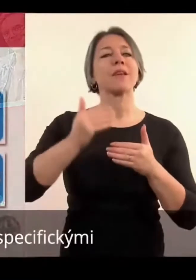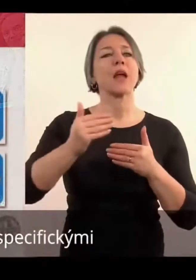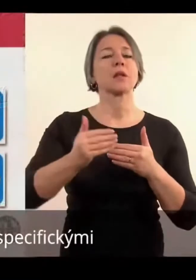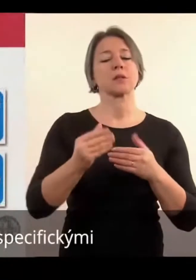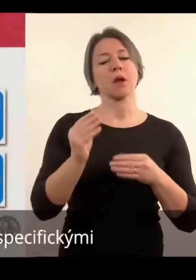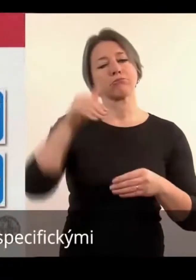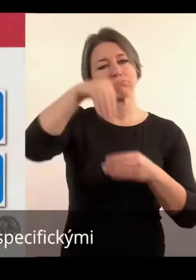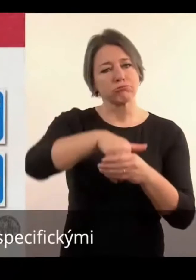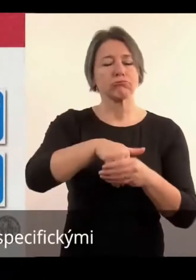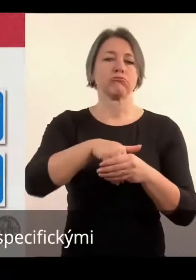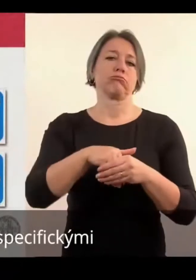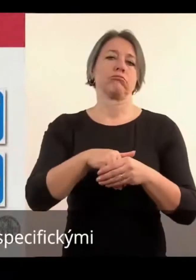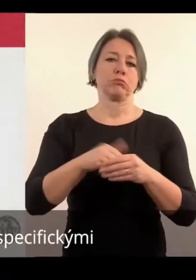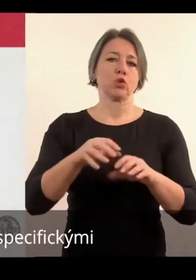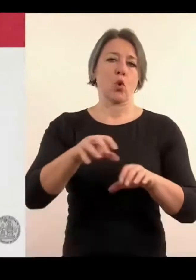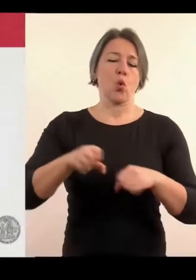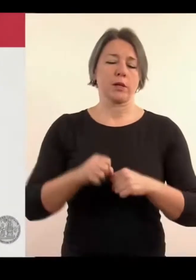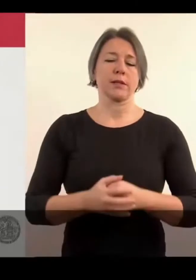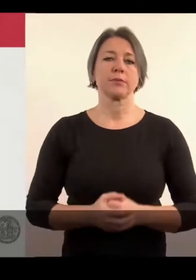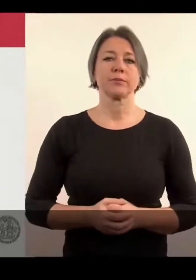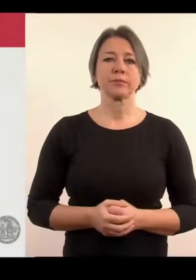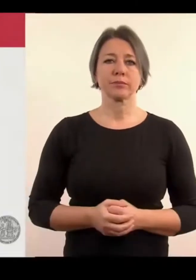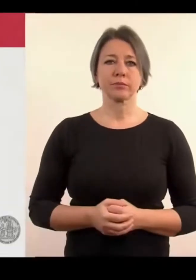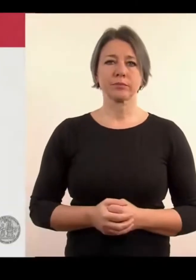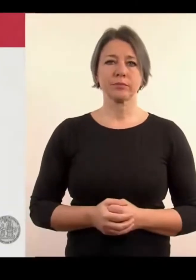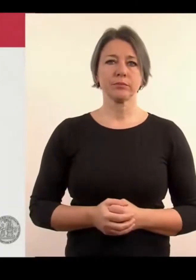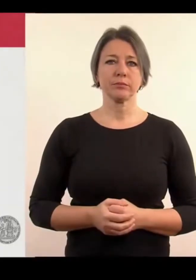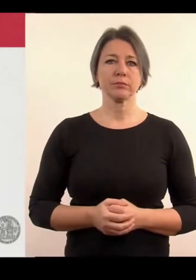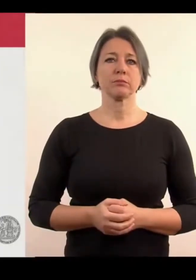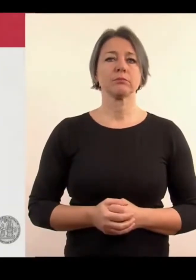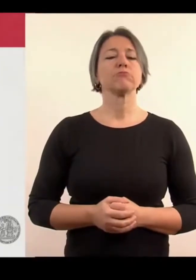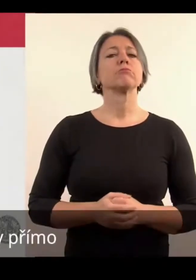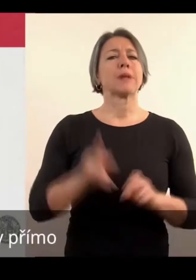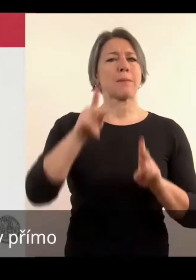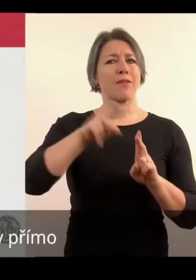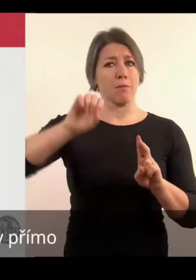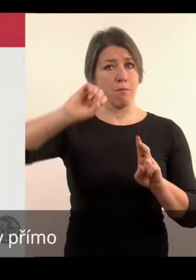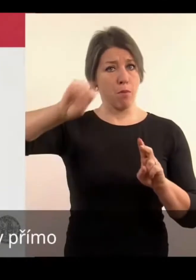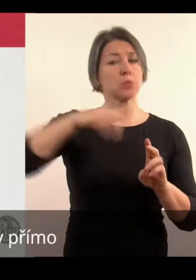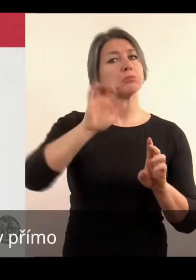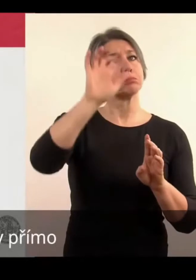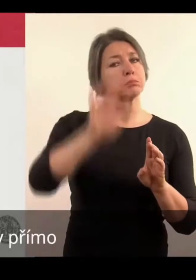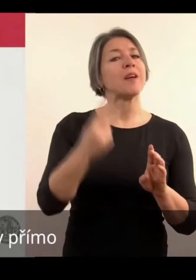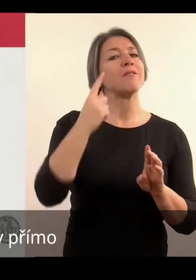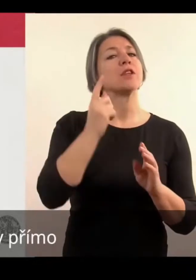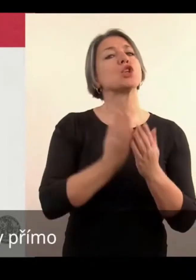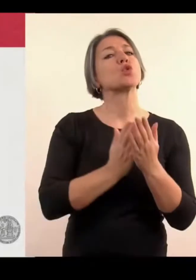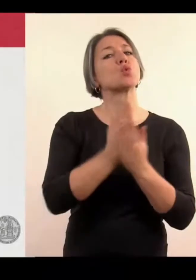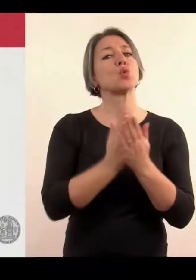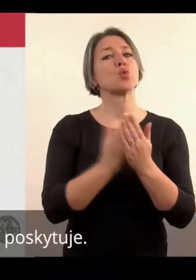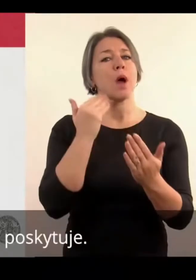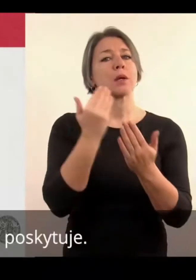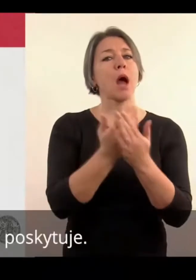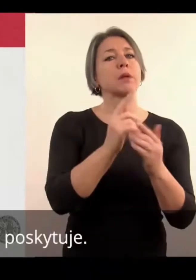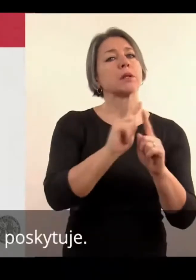který se kategoričky nepotřebavuje. Tady můžete vidět, jaké služby přímo student může